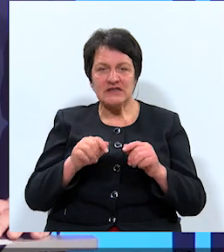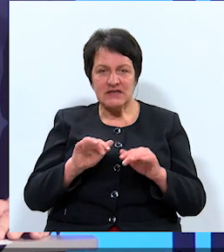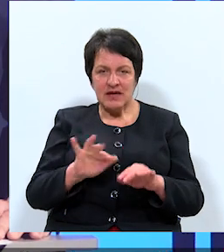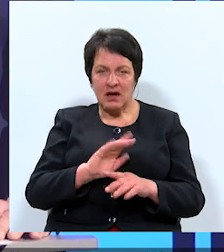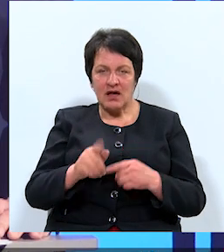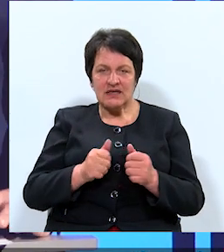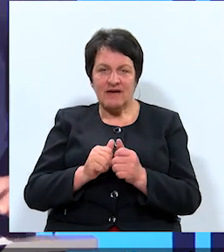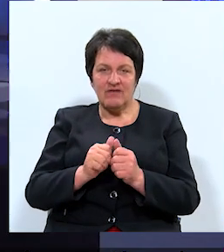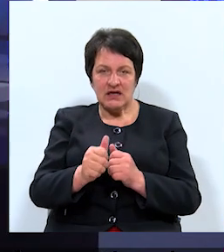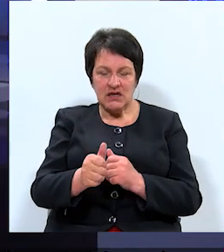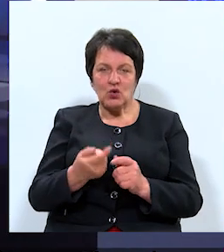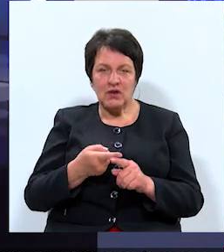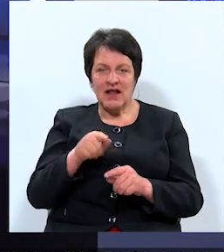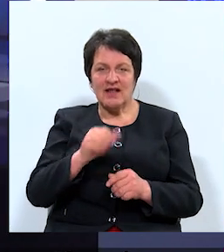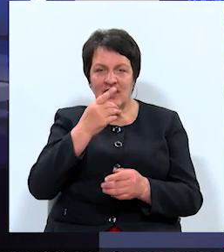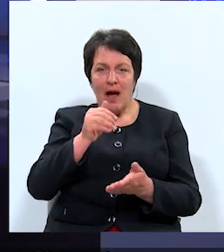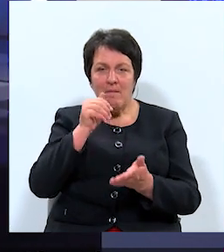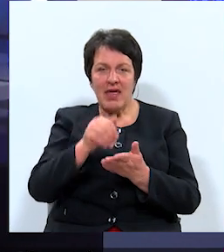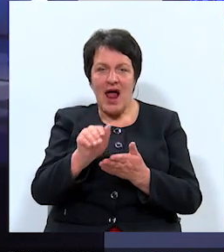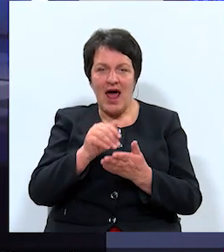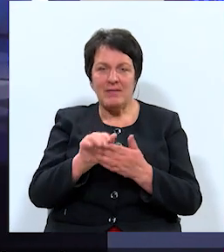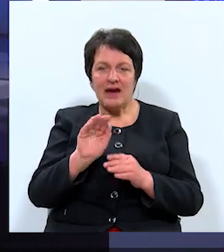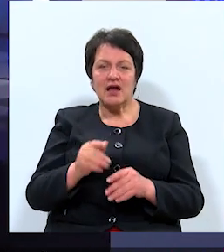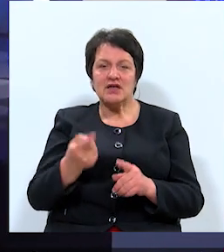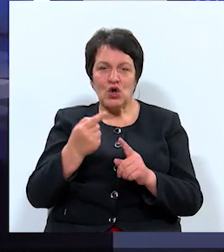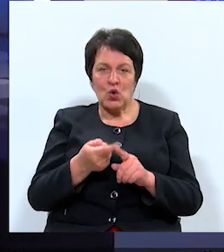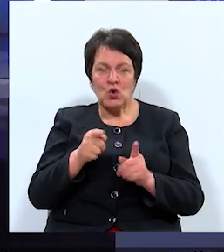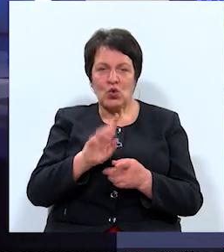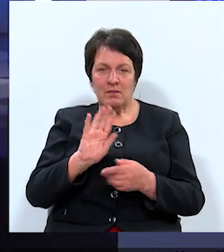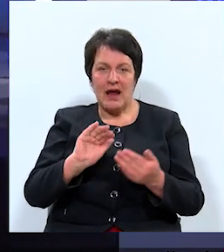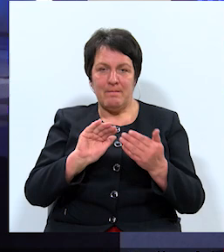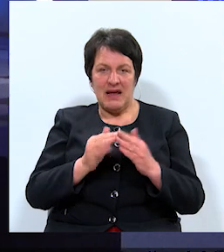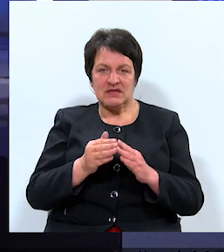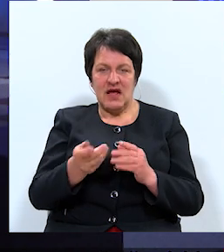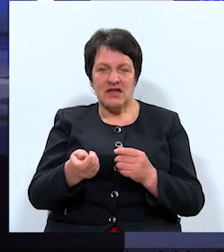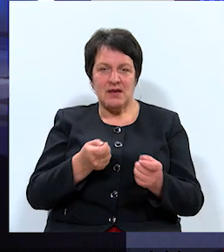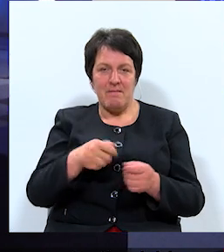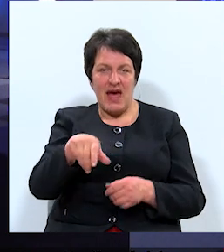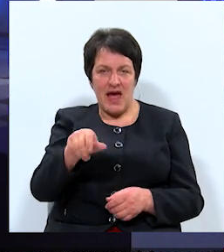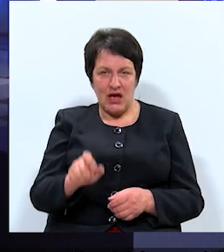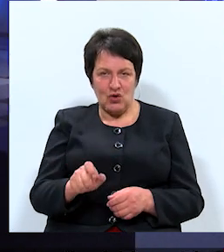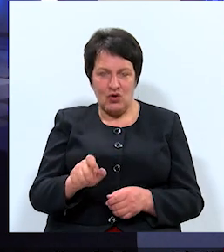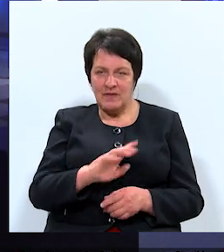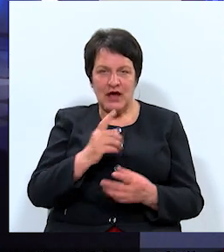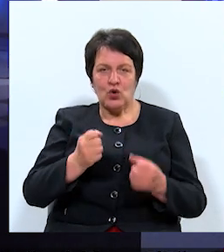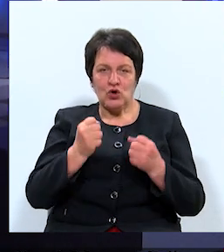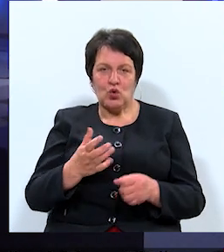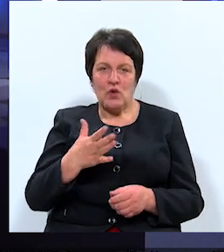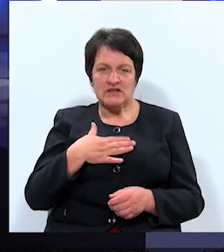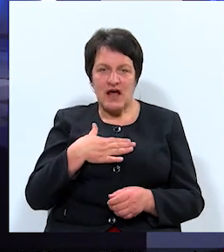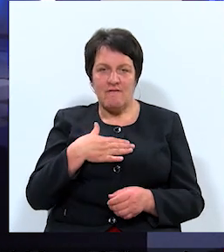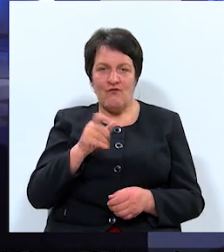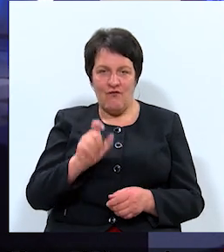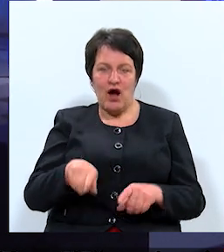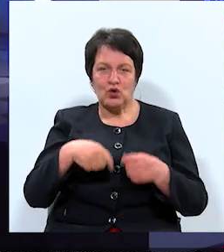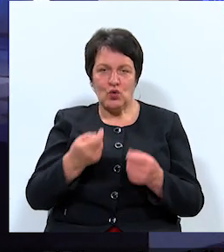Un tādā veidā pielabināties un kļūt par pilsētas mēru, nenoturot savu vārdu,